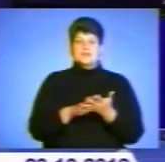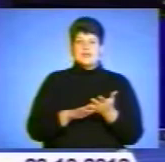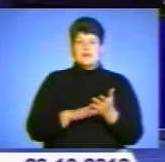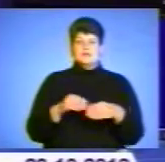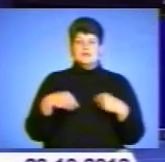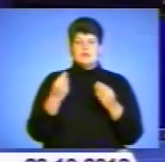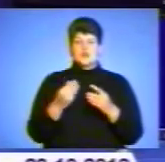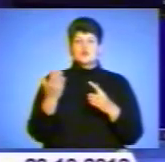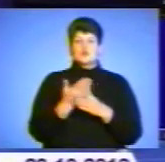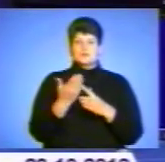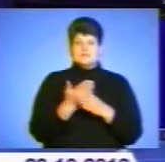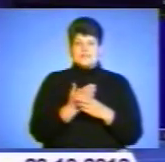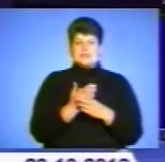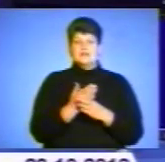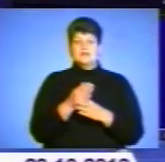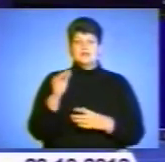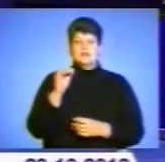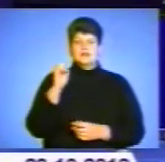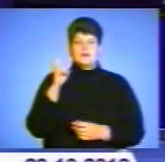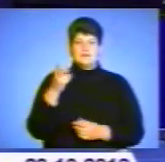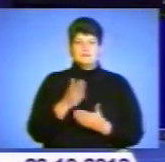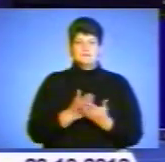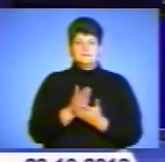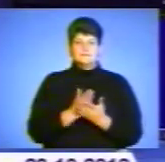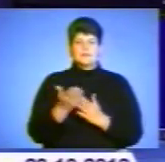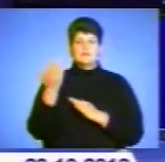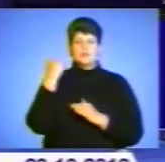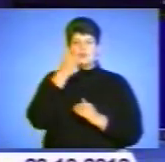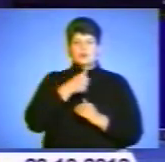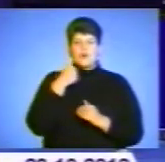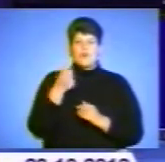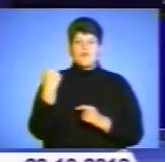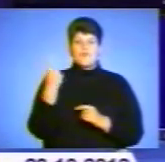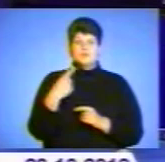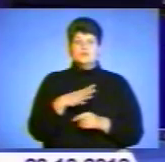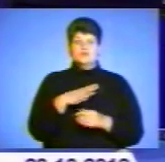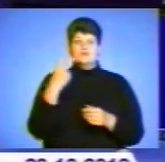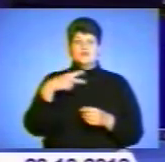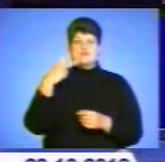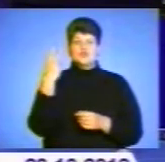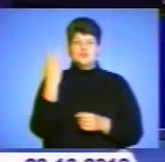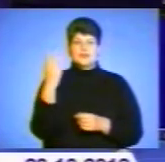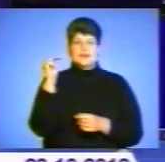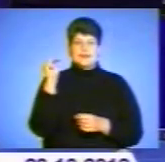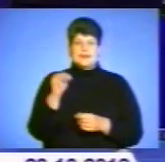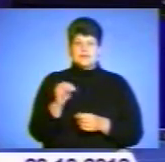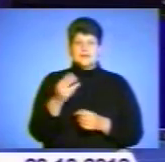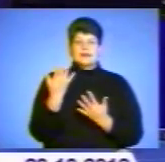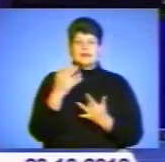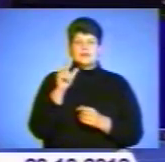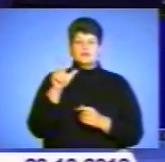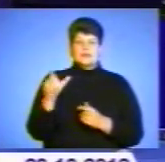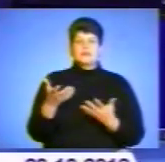призначення субсидій на житлово-комунальні послуги. Минулоріч в області таких заяв зареєстрували 24 тисячі. Кількість осіб, які